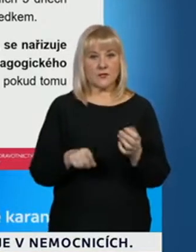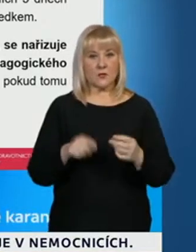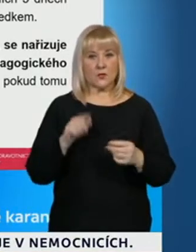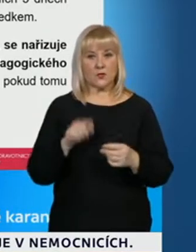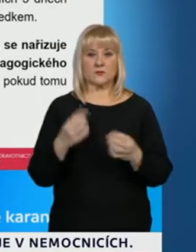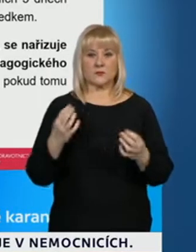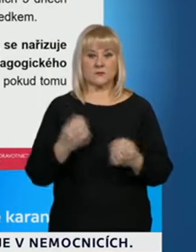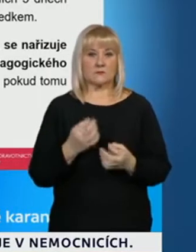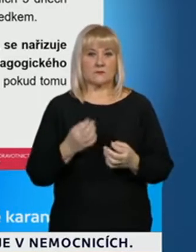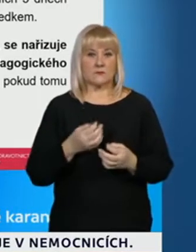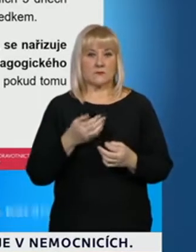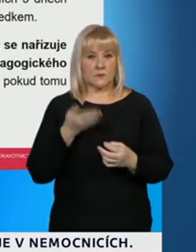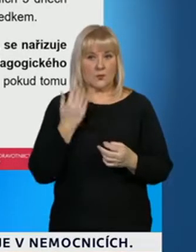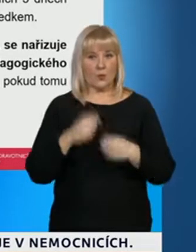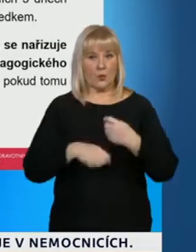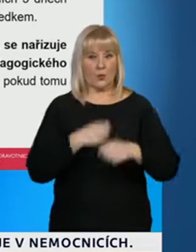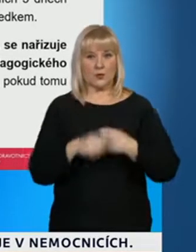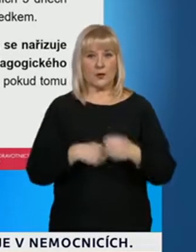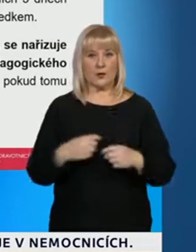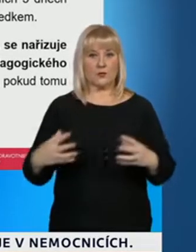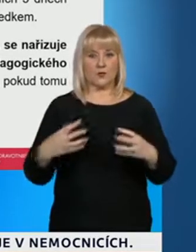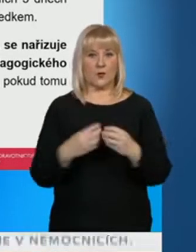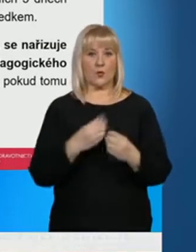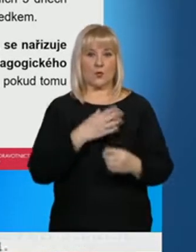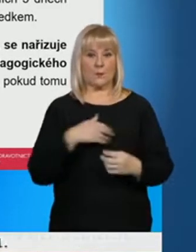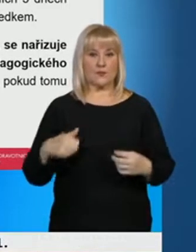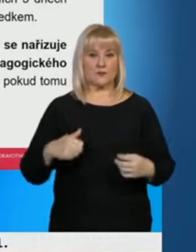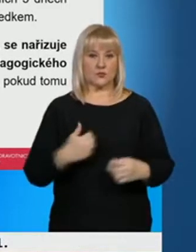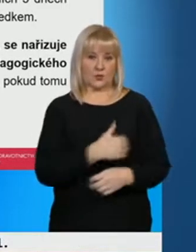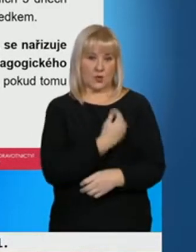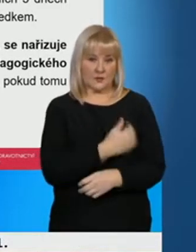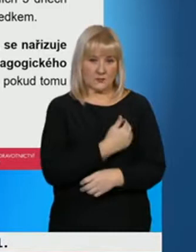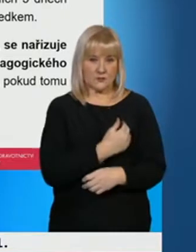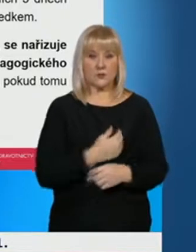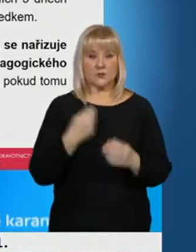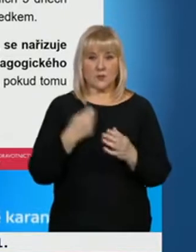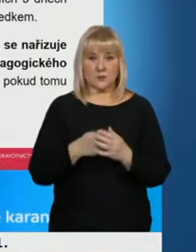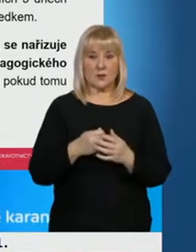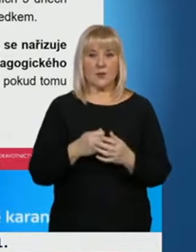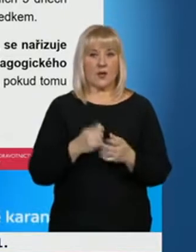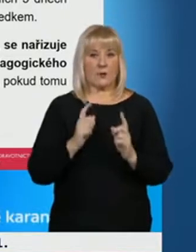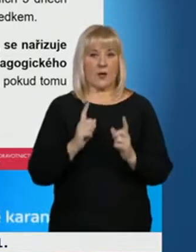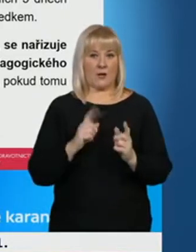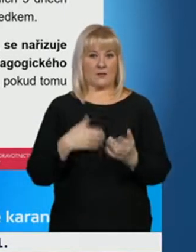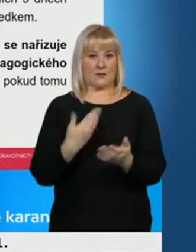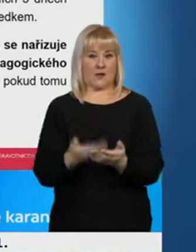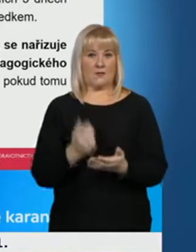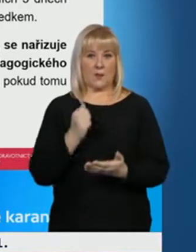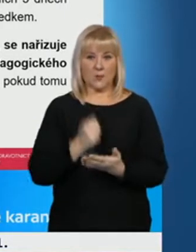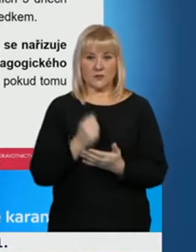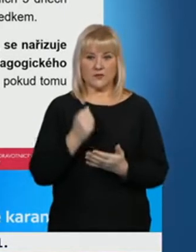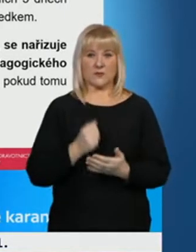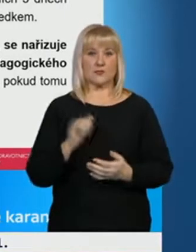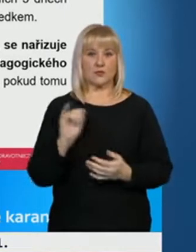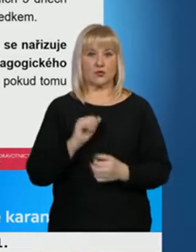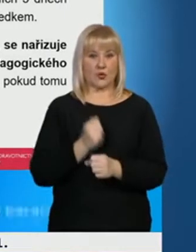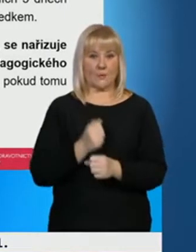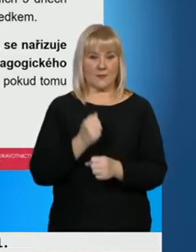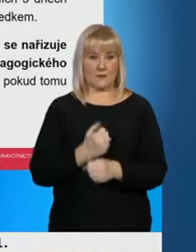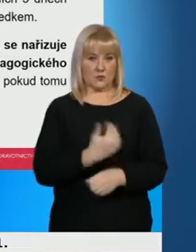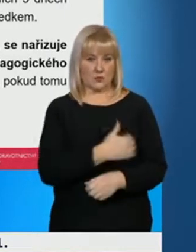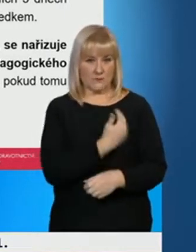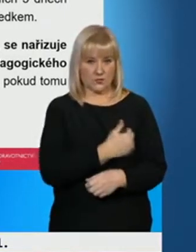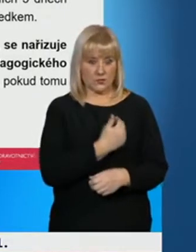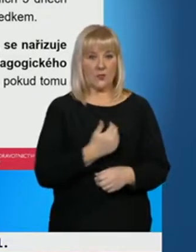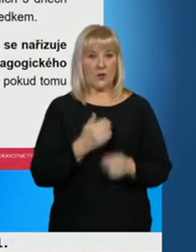jsme odsoučenili s ministerstvem školství a tělových chovy, to je vydání potvrzení terapeutickým pracovníkům, kteří se prokazují